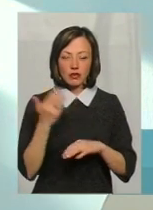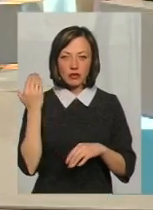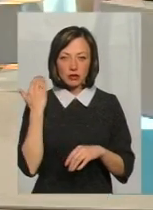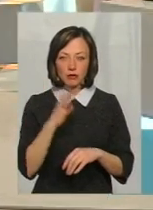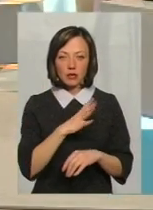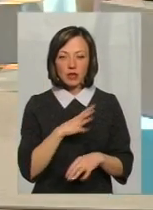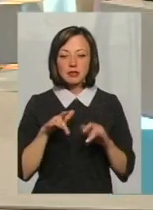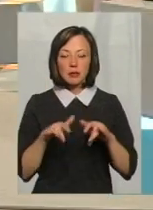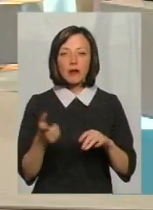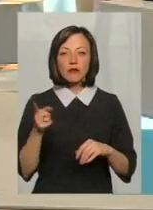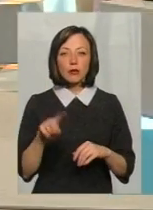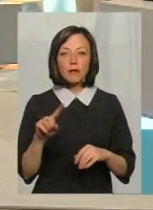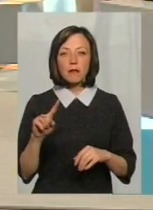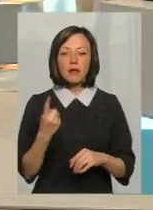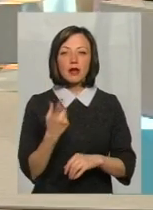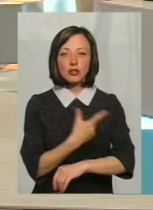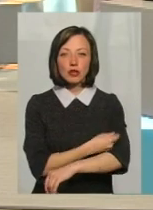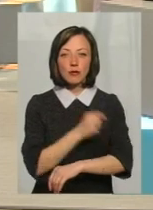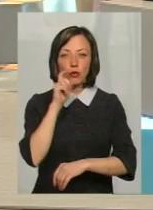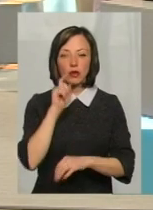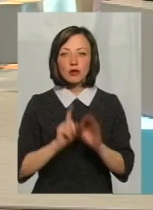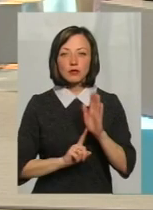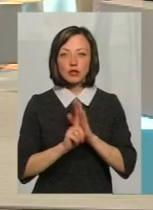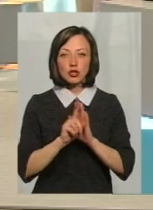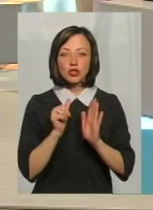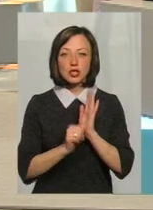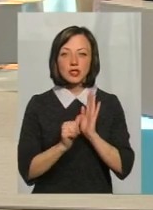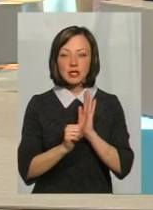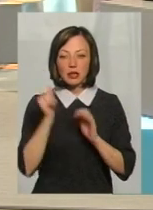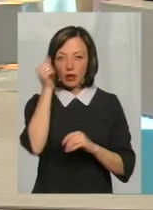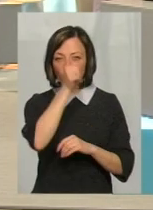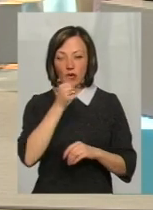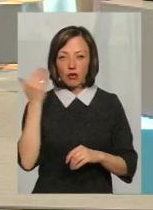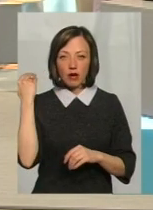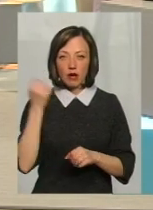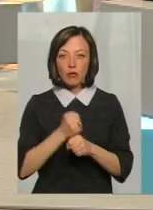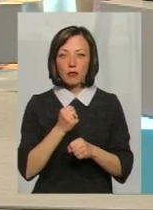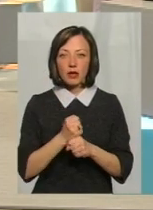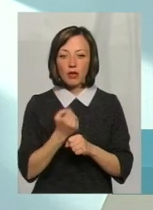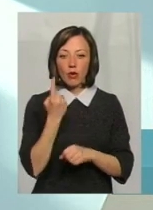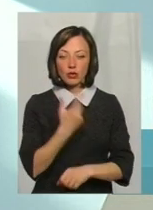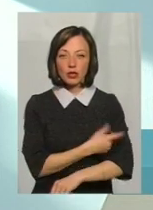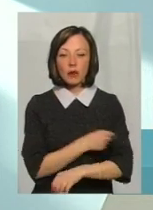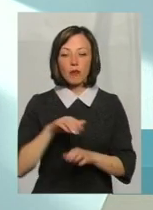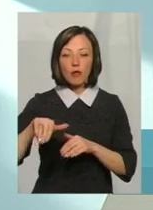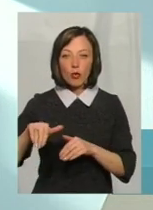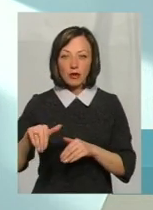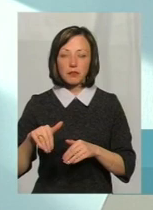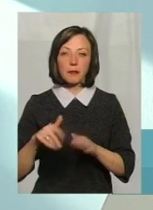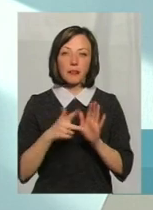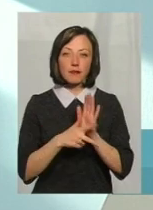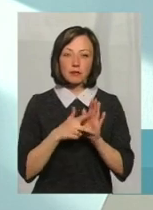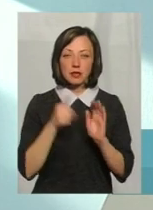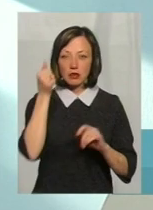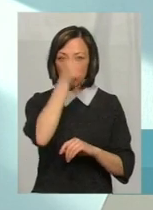справа в тому, що перші щеплення в Україні розпочалися в 60-х роках. І робилося одно щеплення. А потім вже десь в 80